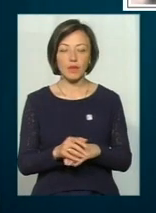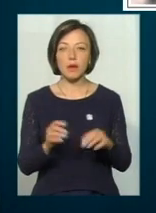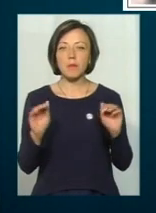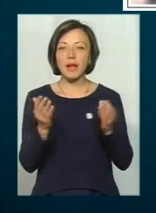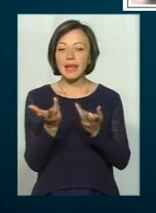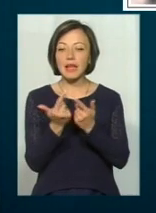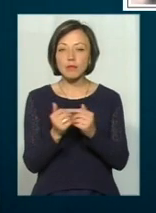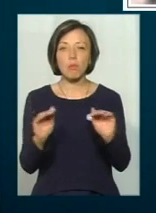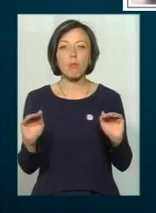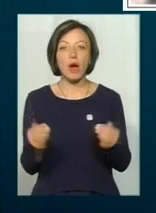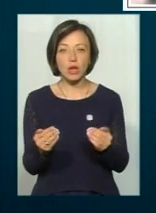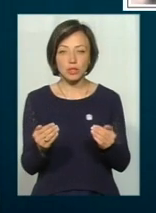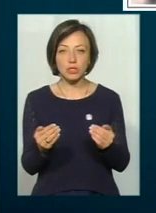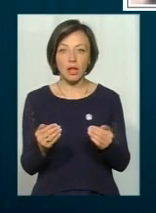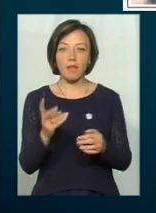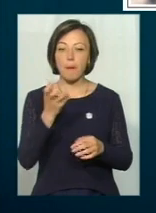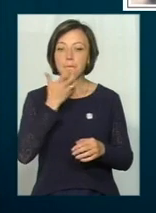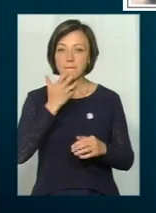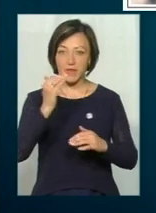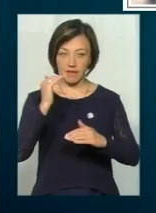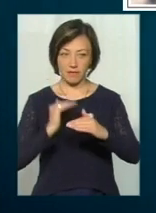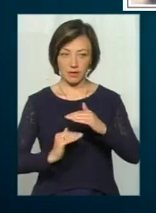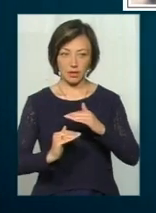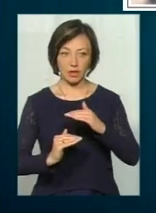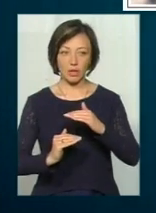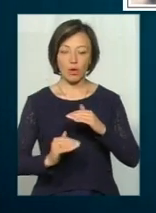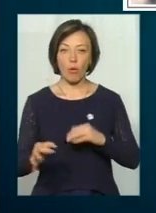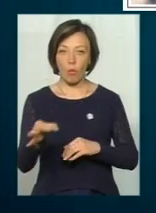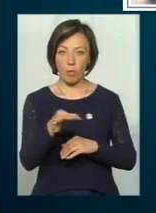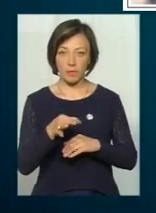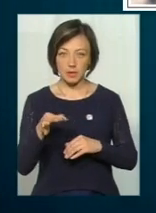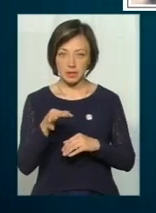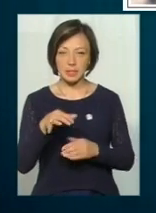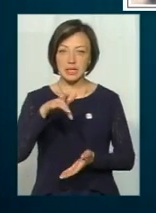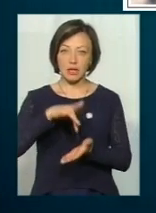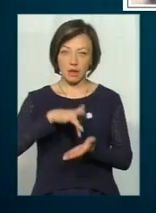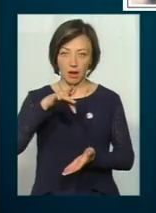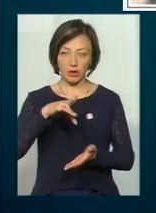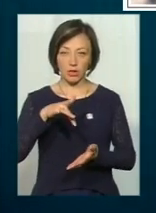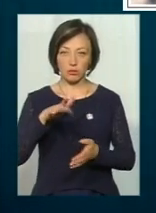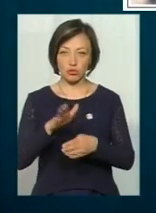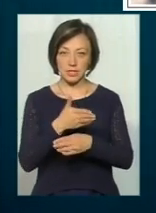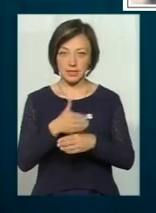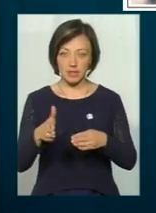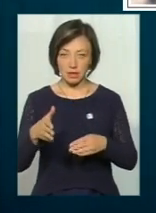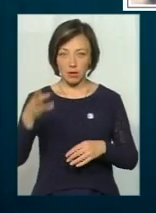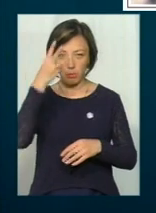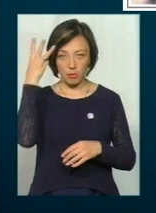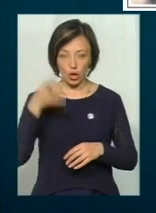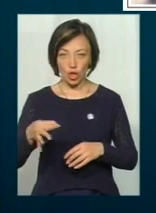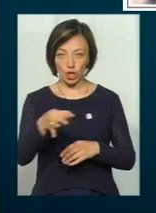до напівдень, я маю на увазі перш за все центральну частину Хмельниччини,